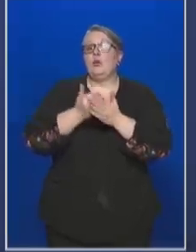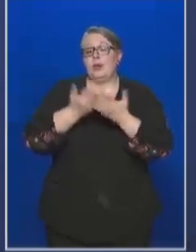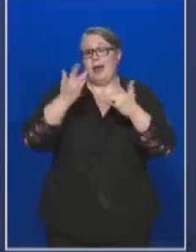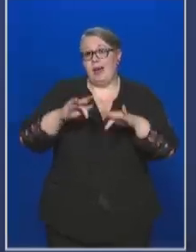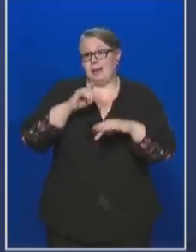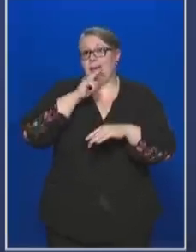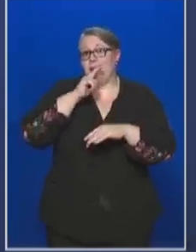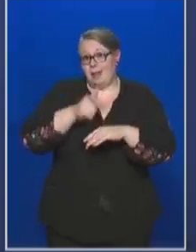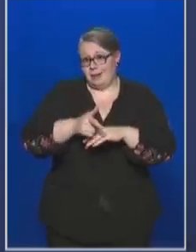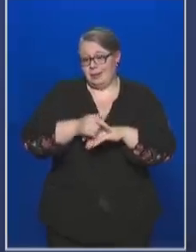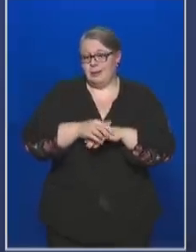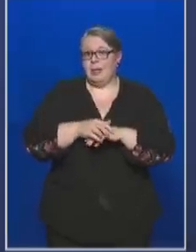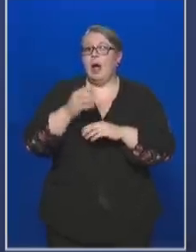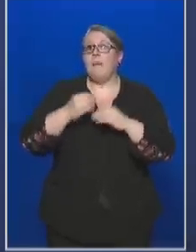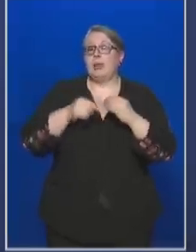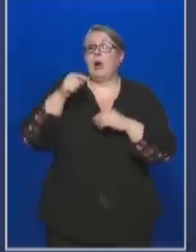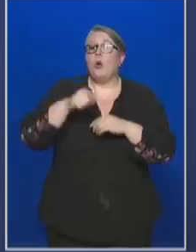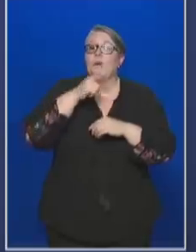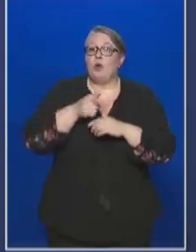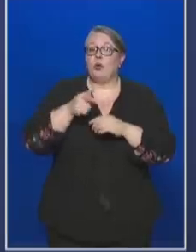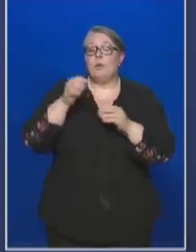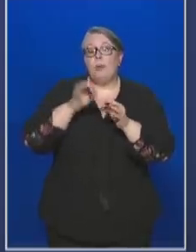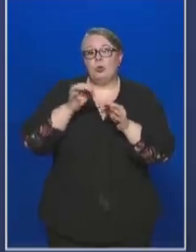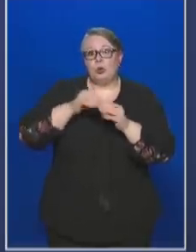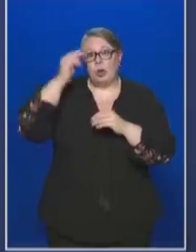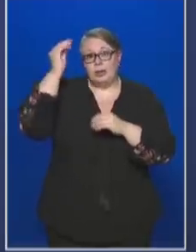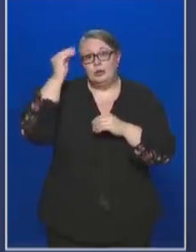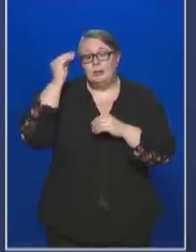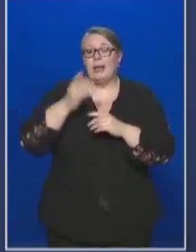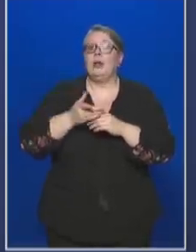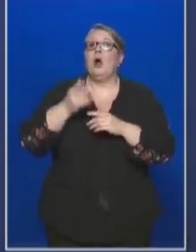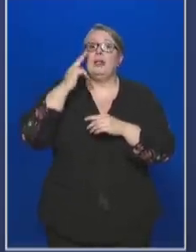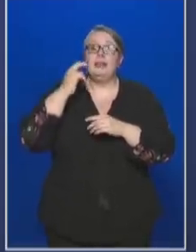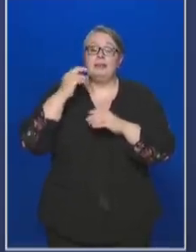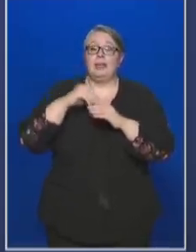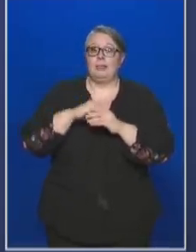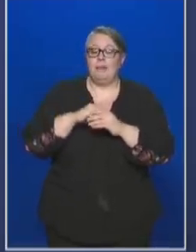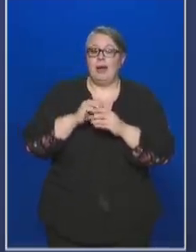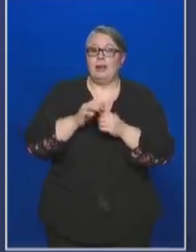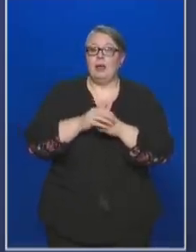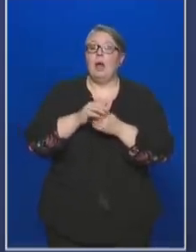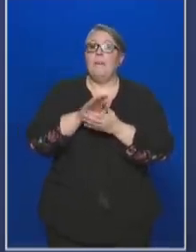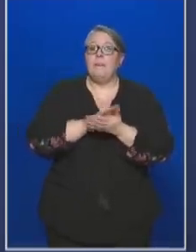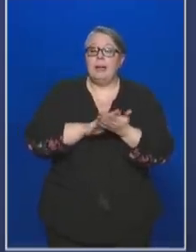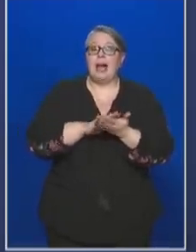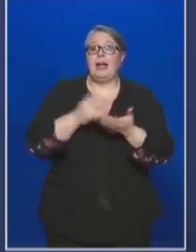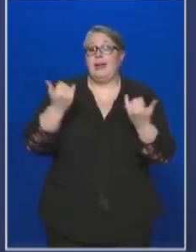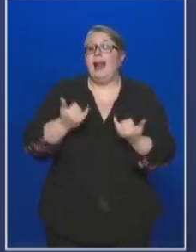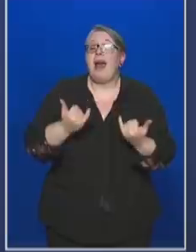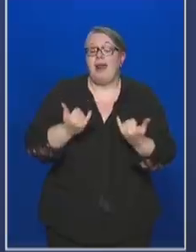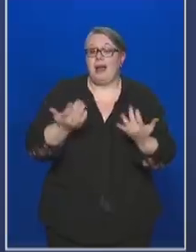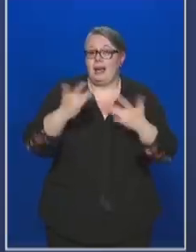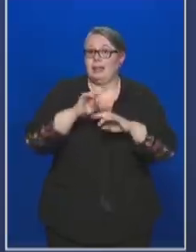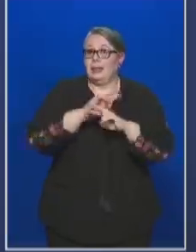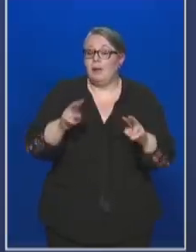helyzet keletkezik, hiszen akkor fogjuk ismerni, hogy az intézményben most mi a jelenlegi helyzet,